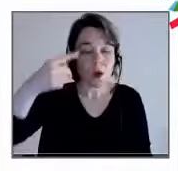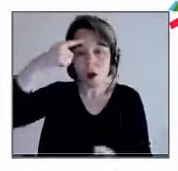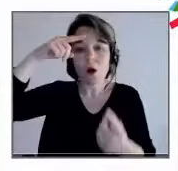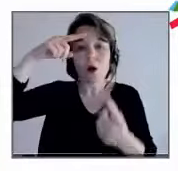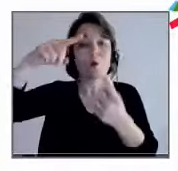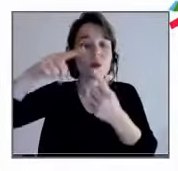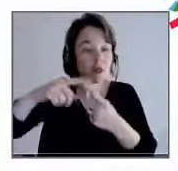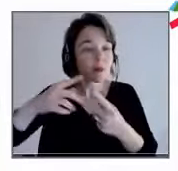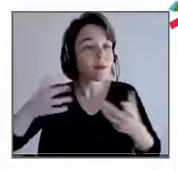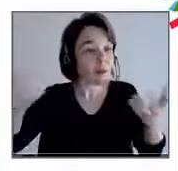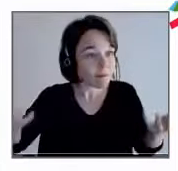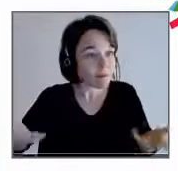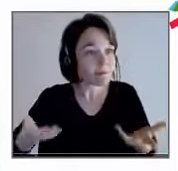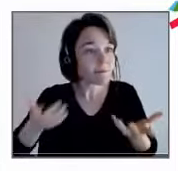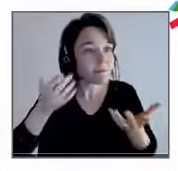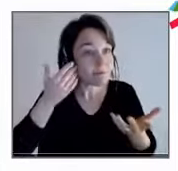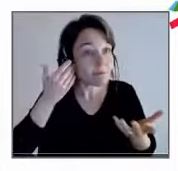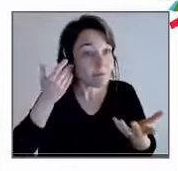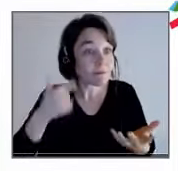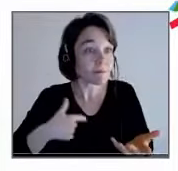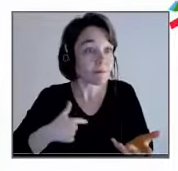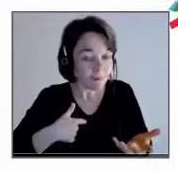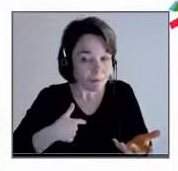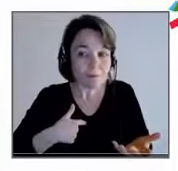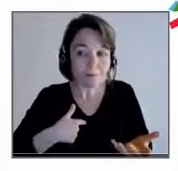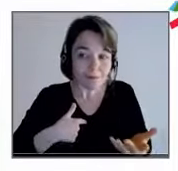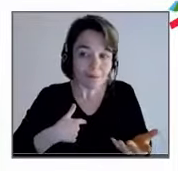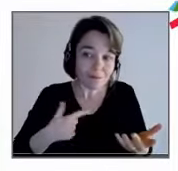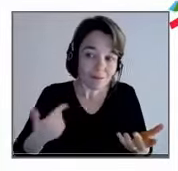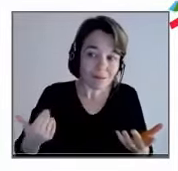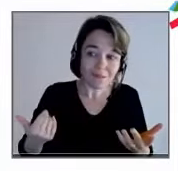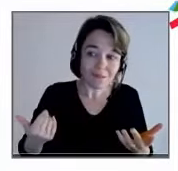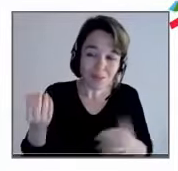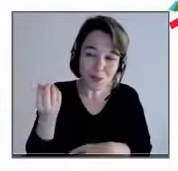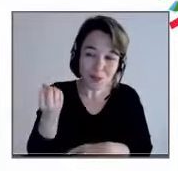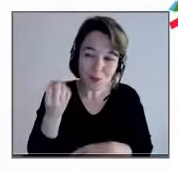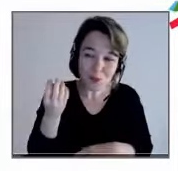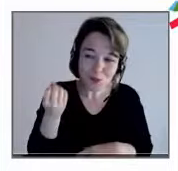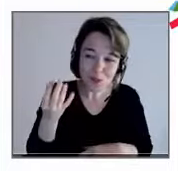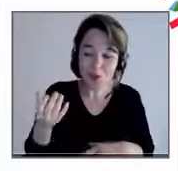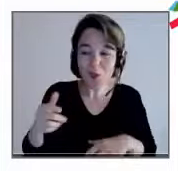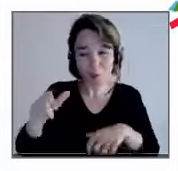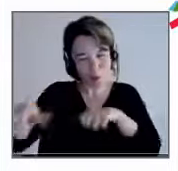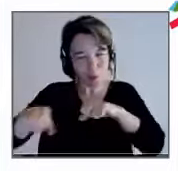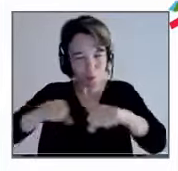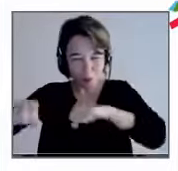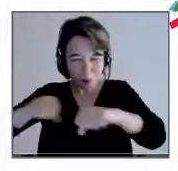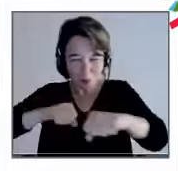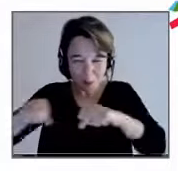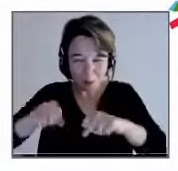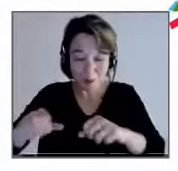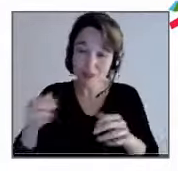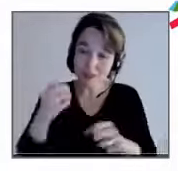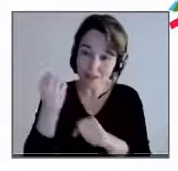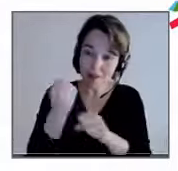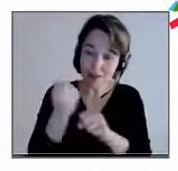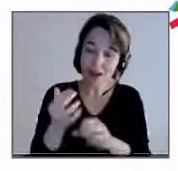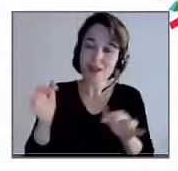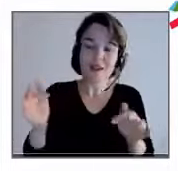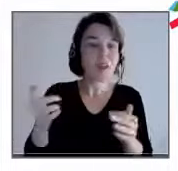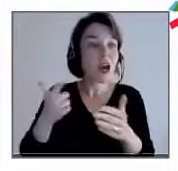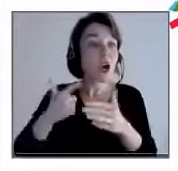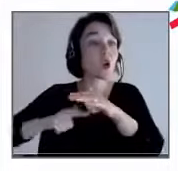moi, je suis beaucoup en contact avec des acteurs qui sont sur le logiciel libre, le travail